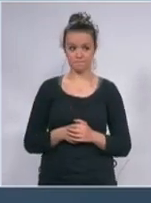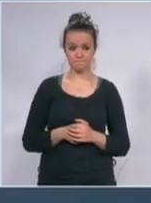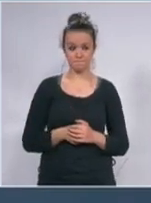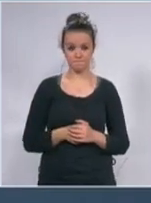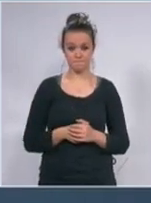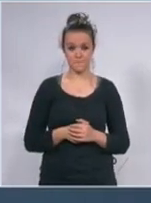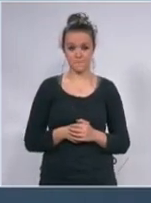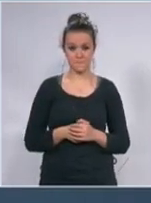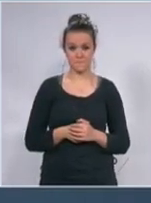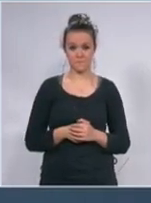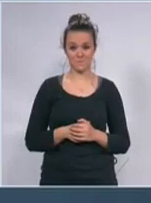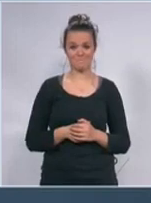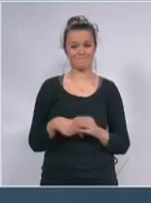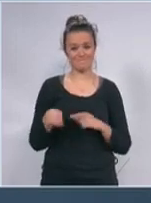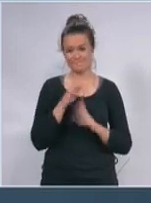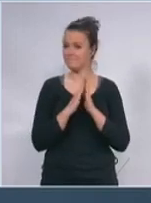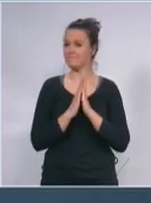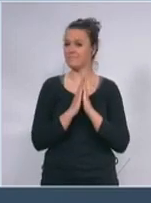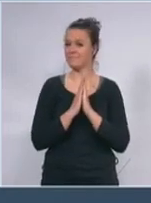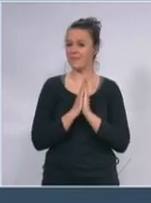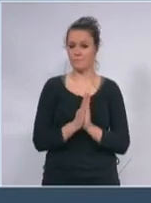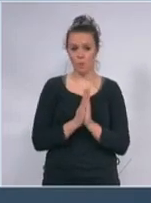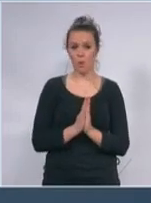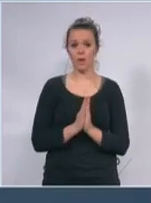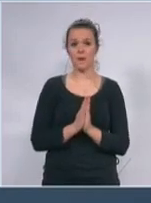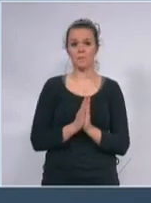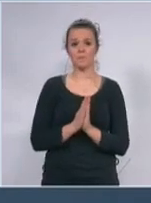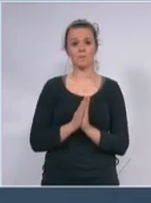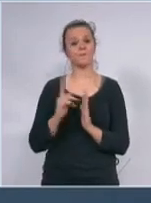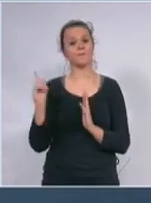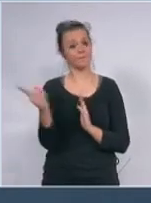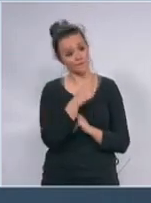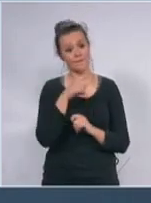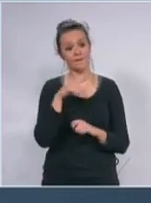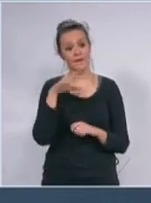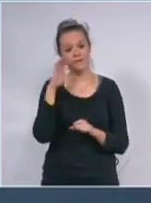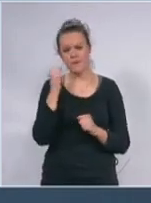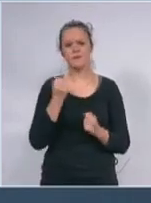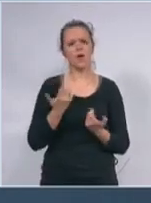samo osmolim ljudi razumite težinu i ozbiljnost situacije